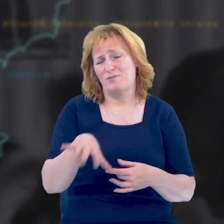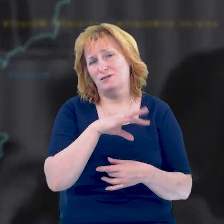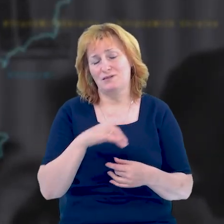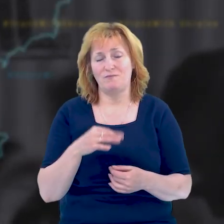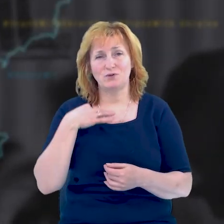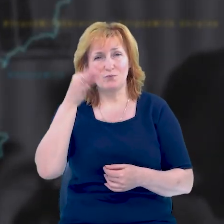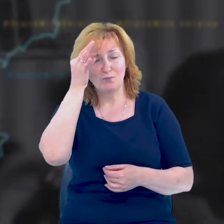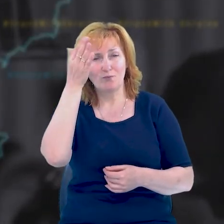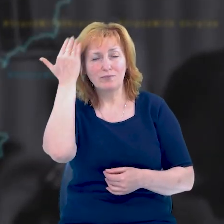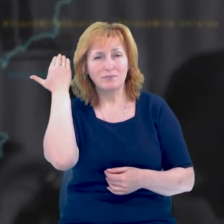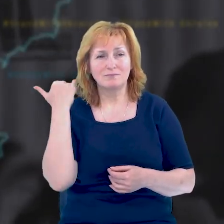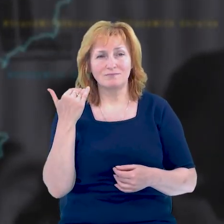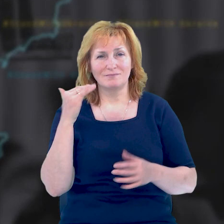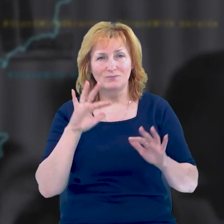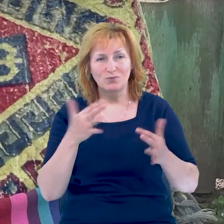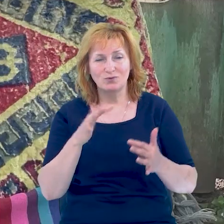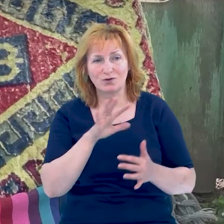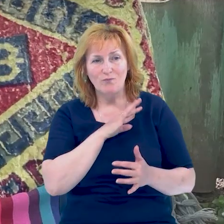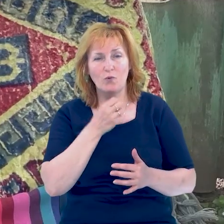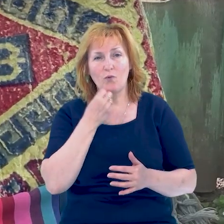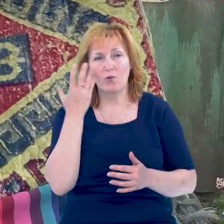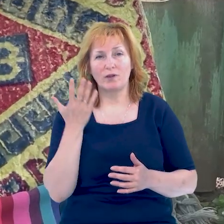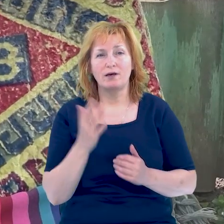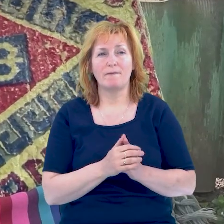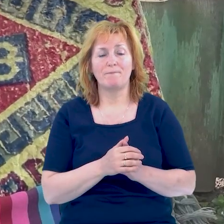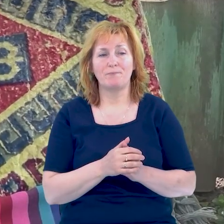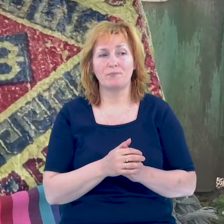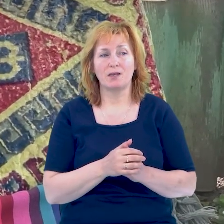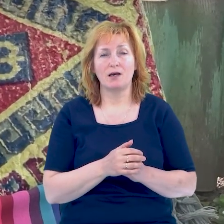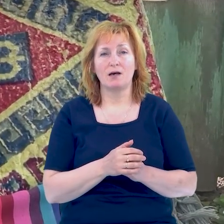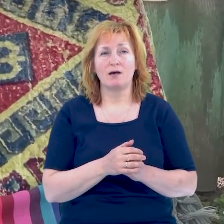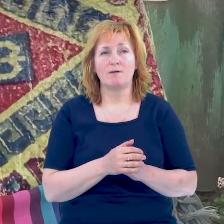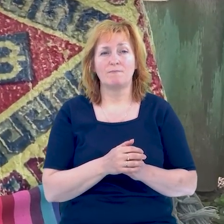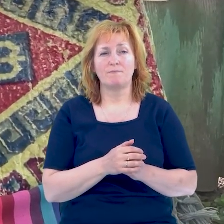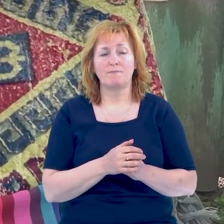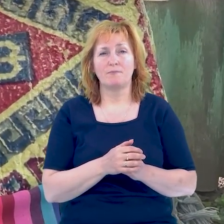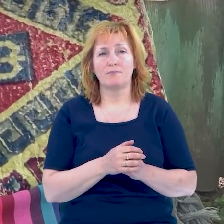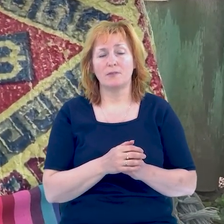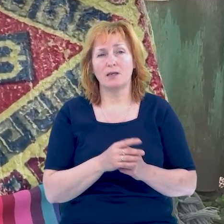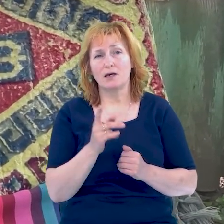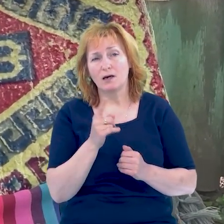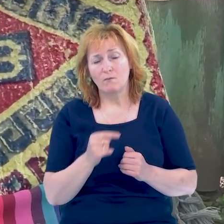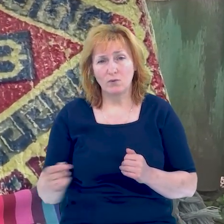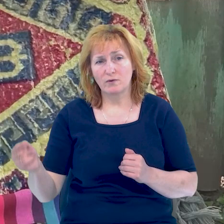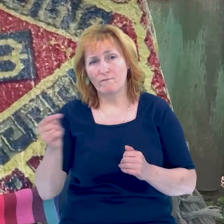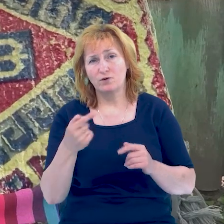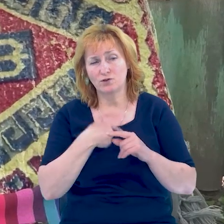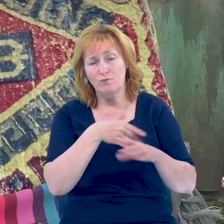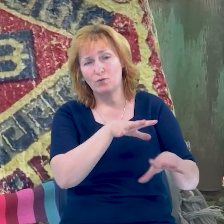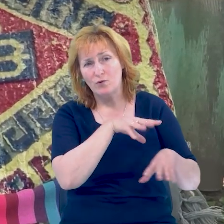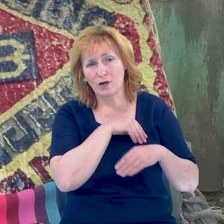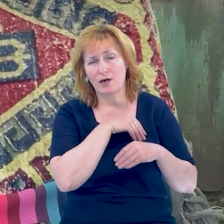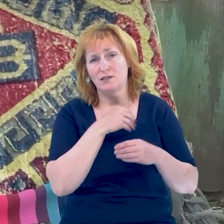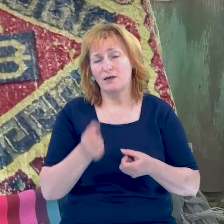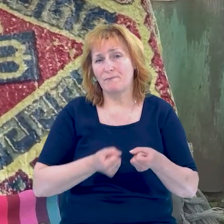запам'ятався один момент, коли зірвалася ваза дружба за лісом. ми разом їхали,